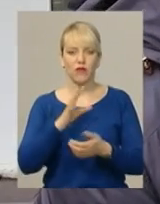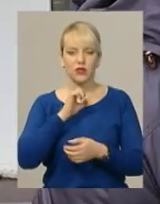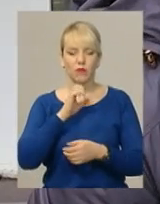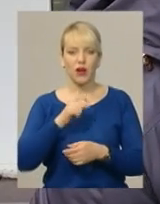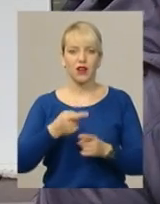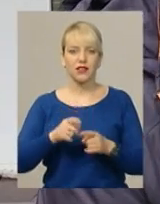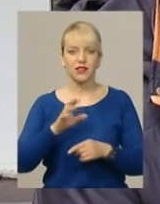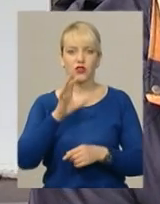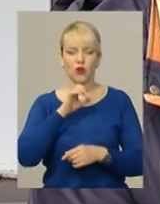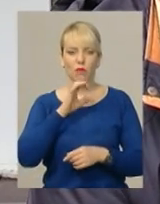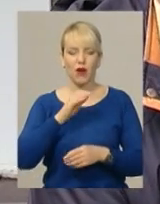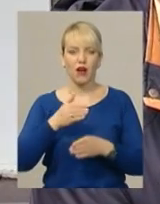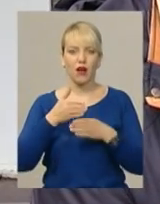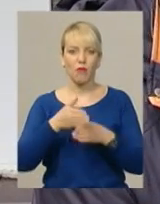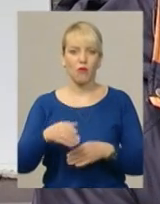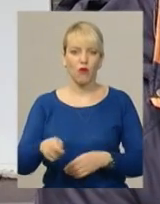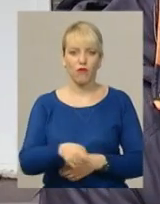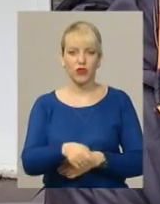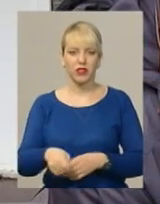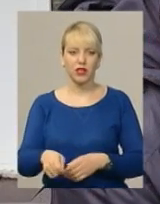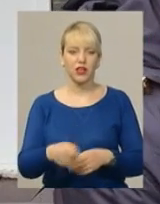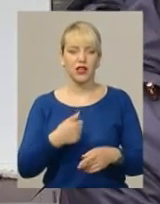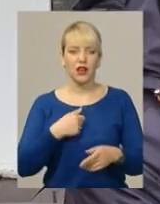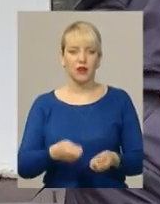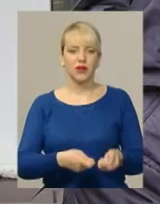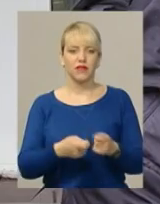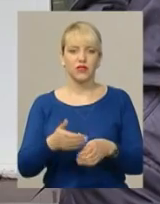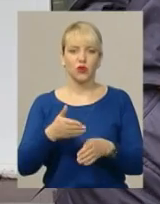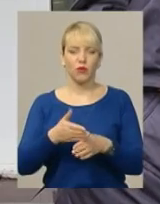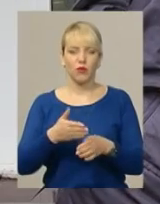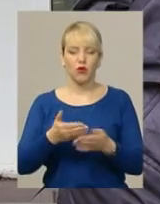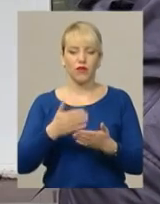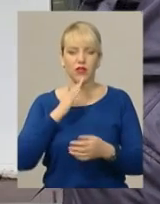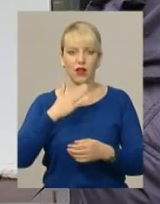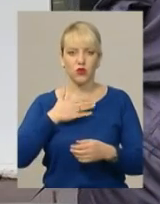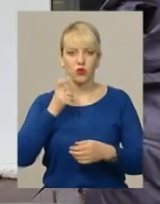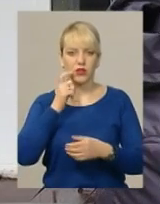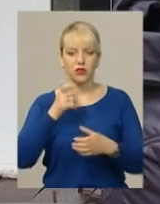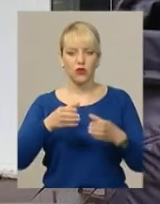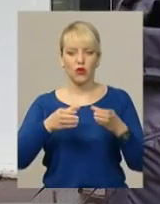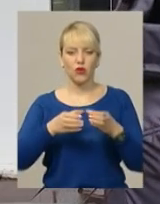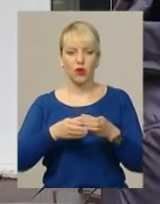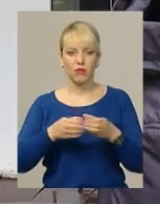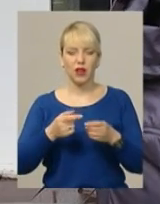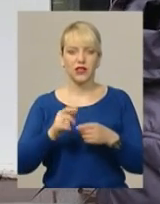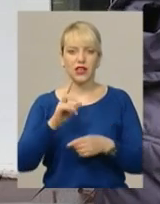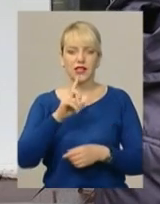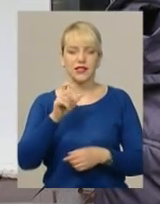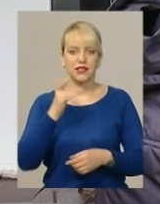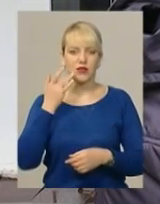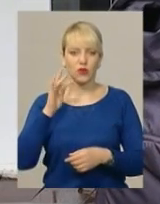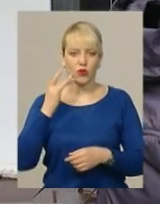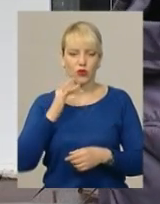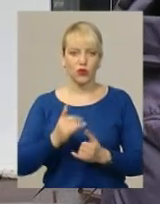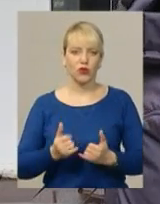також допомогу від нашої української громади в Сполучених Штатах Америки, безпосередньо Нью-Йорку, для цього